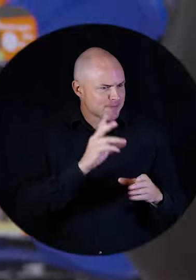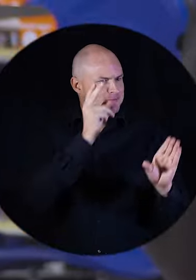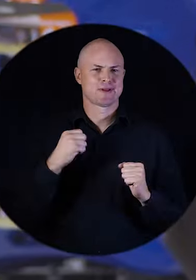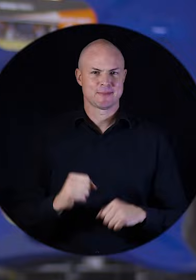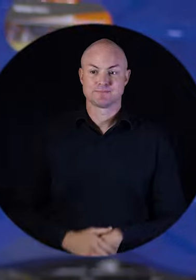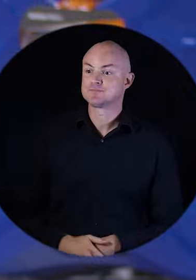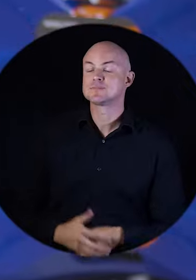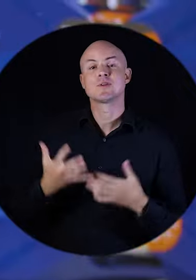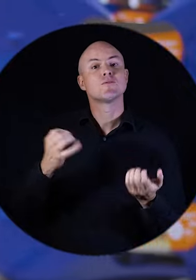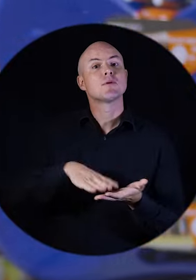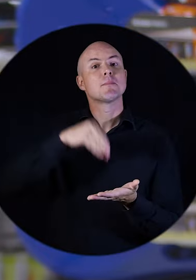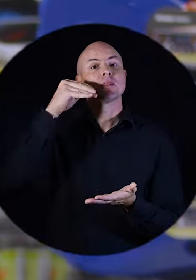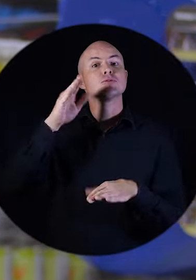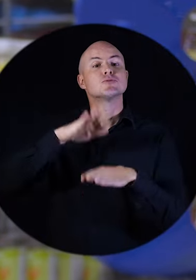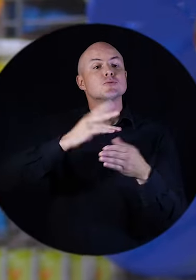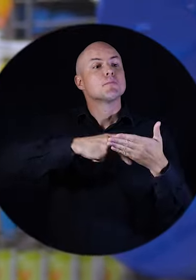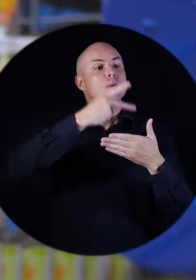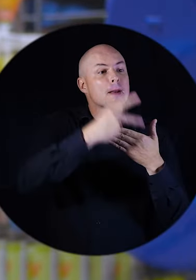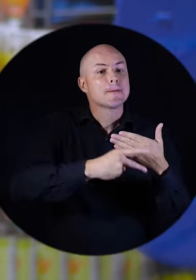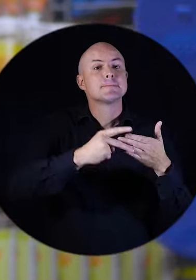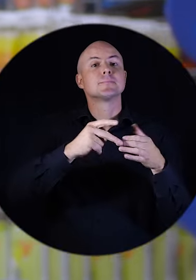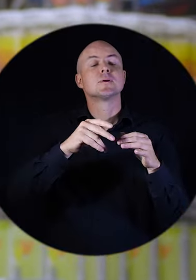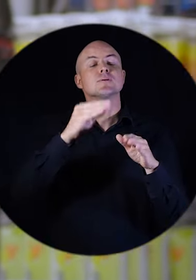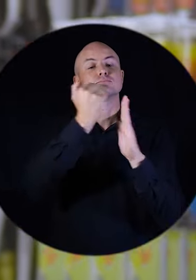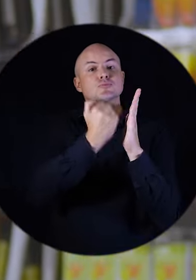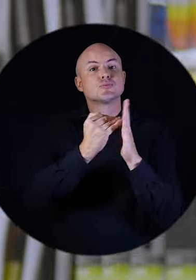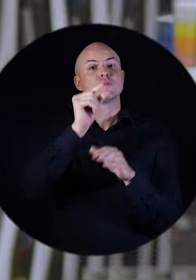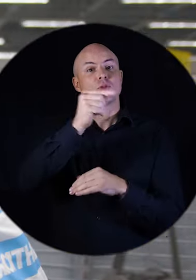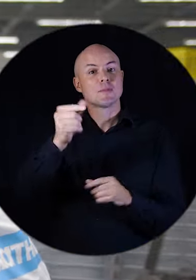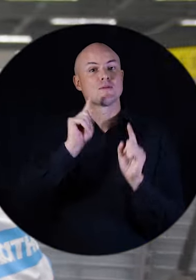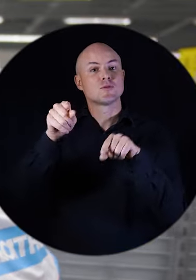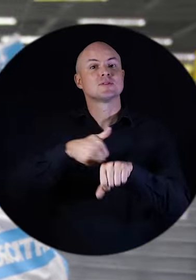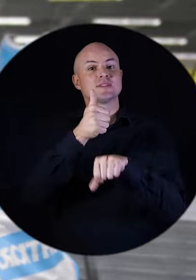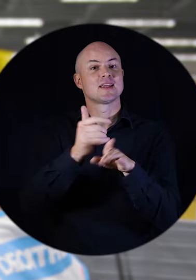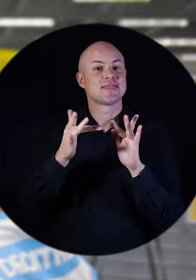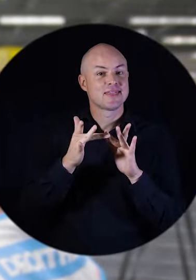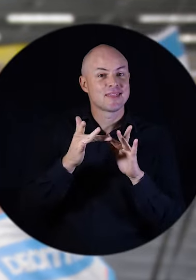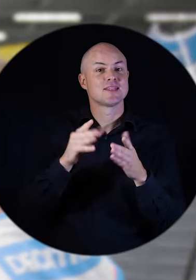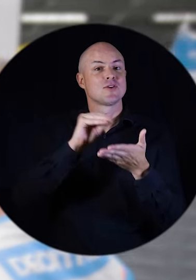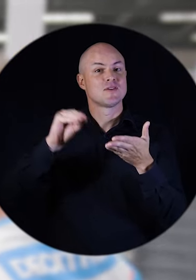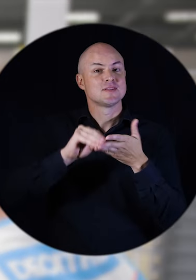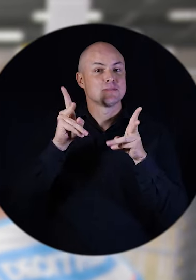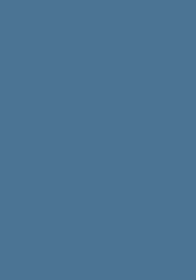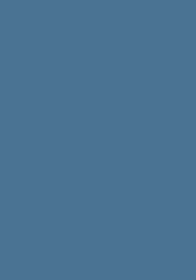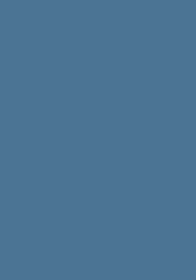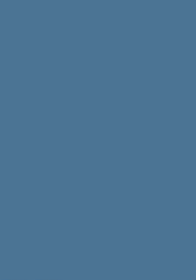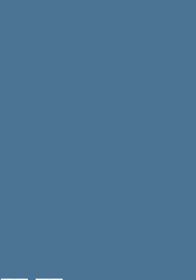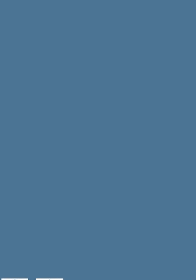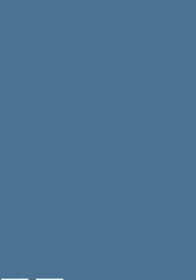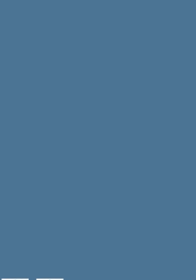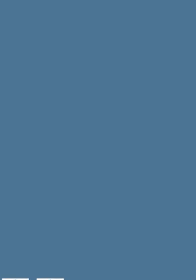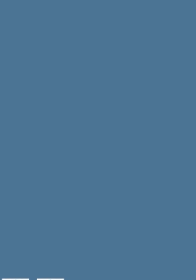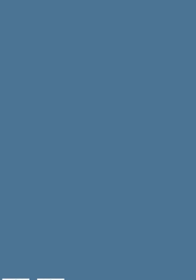communauté. Pour en apprendre davantage sur les programmes et mesures gouvernementaux, visitez le site web de l'Office des personnes handicapées